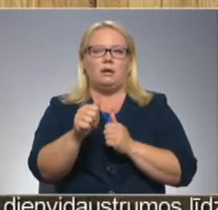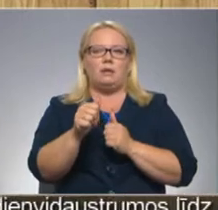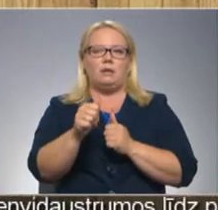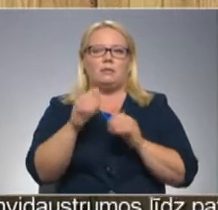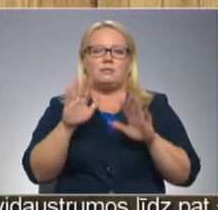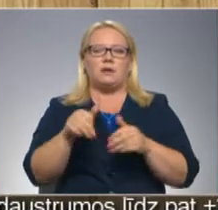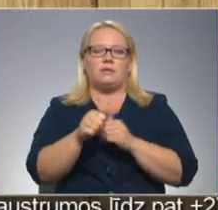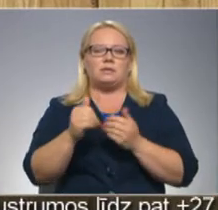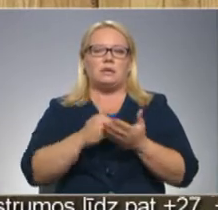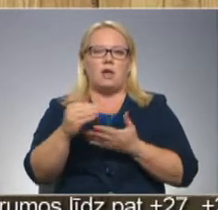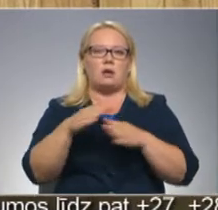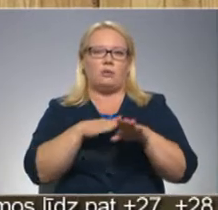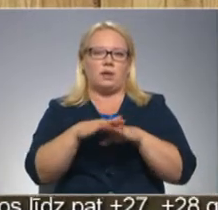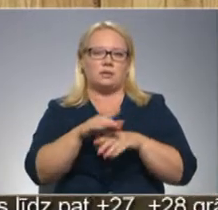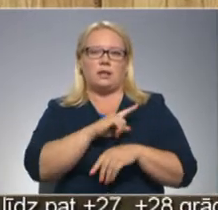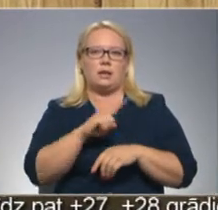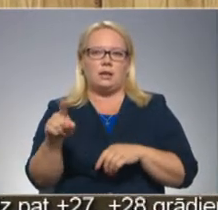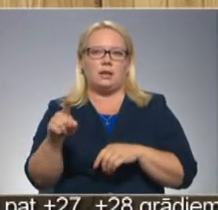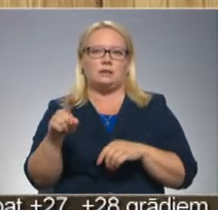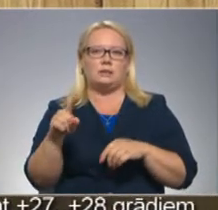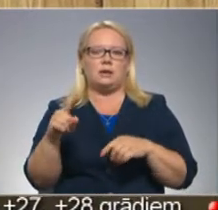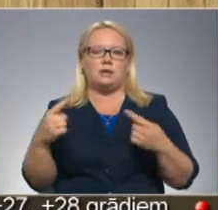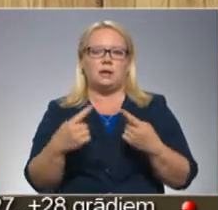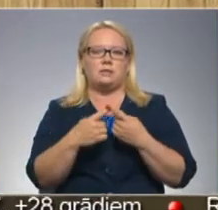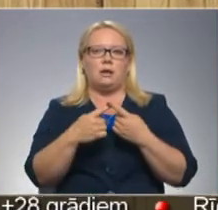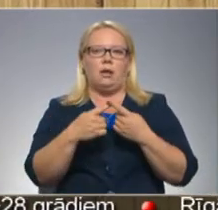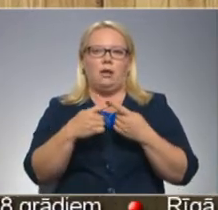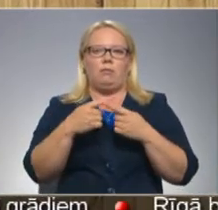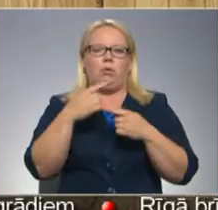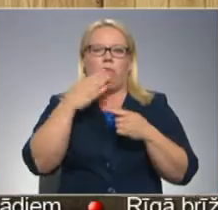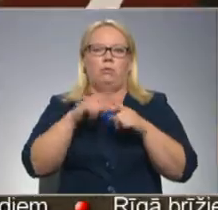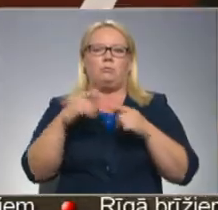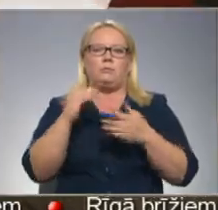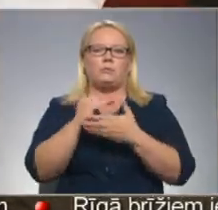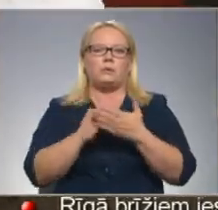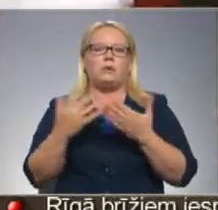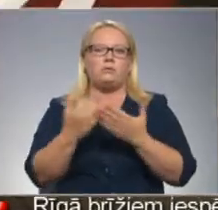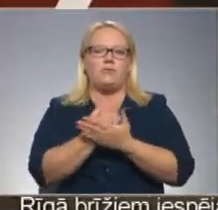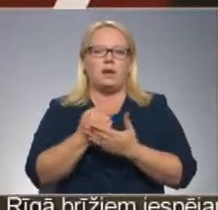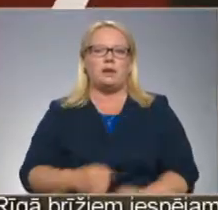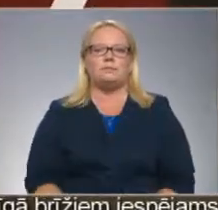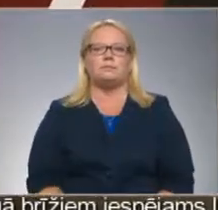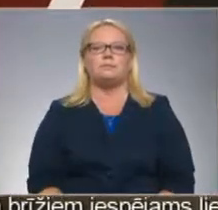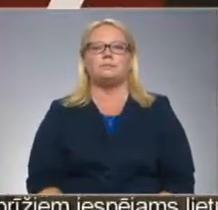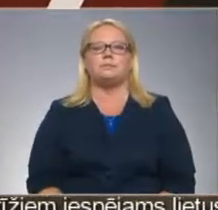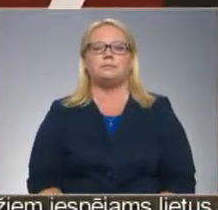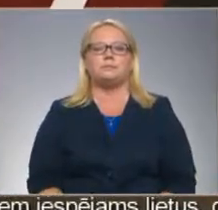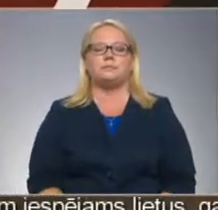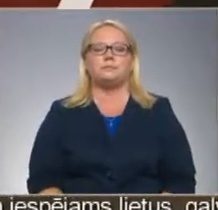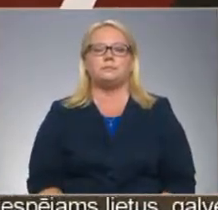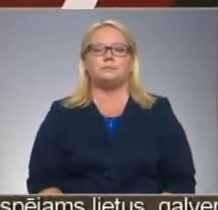tālāk un viņas realizēt līdz pat attiecīgā procedūras uzvarainu. Salga Dreimane, Edvīns Sveilis, Aizputis,